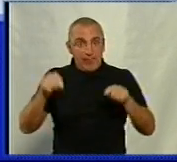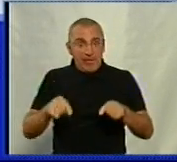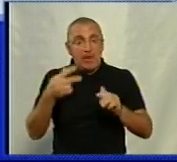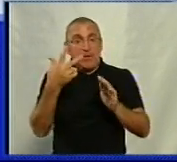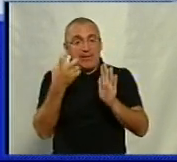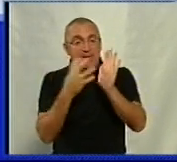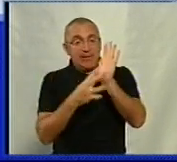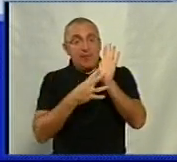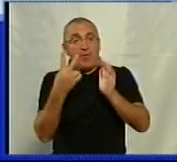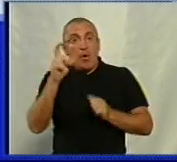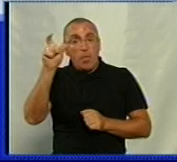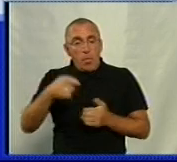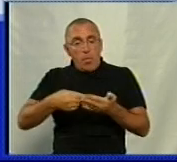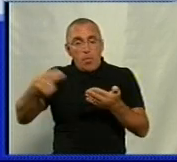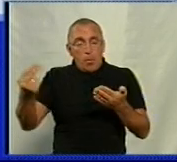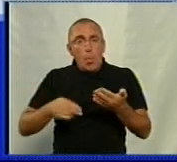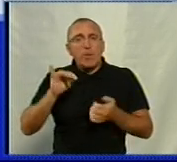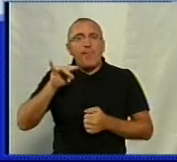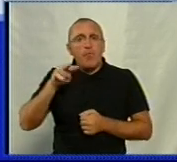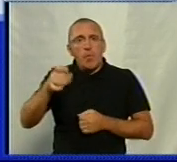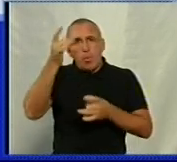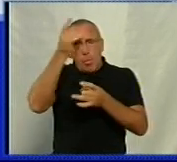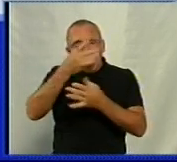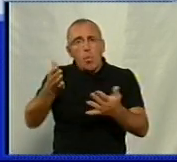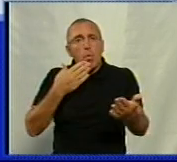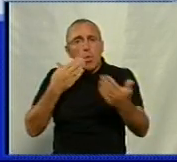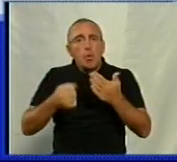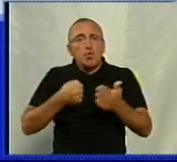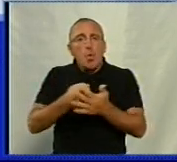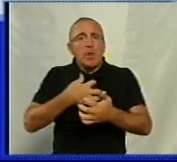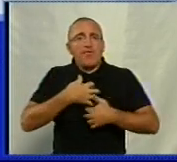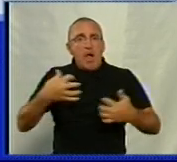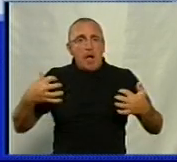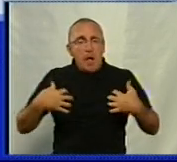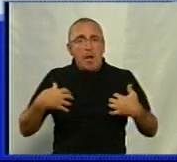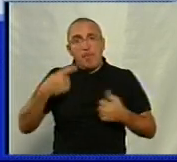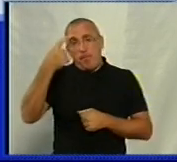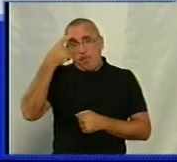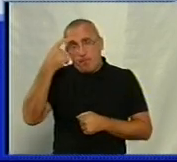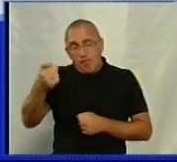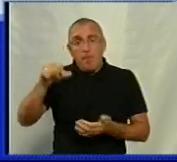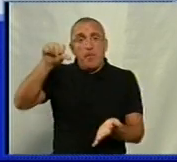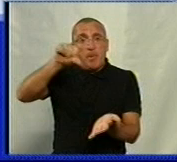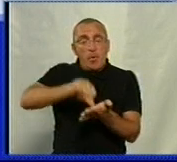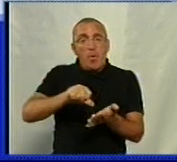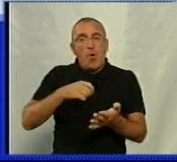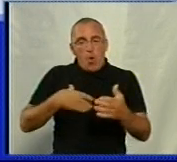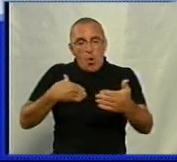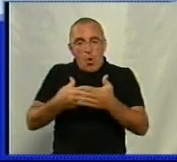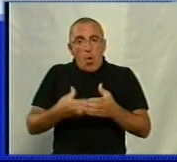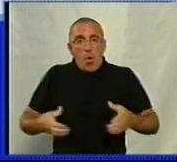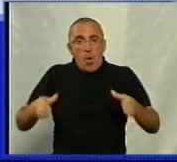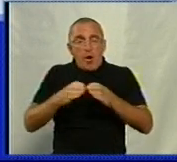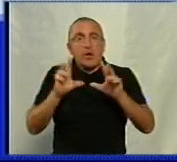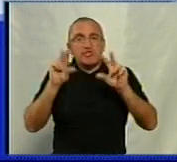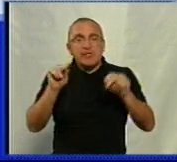392 людини підписали універсал гуманого ставлення до тварин. Про це Суспільному повідомила представниця громадської організації